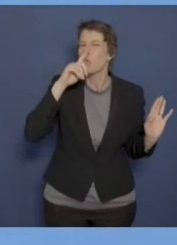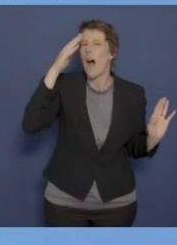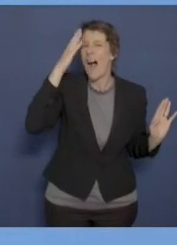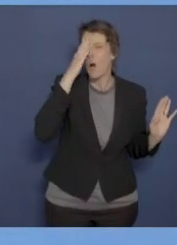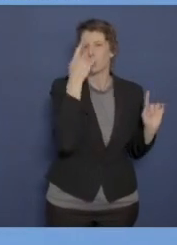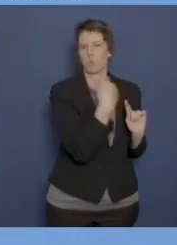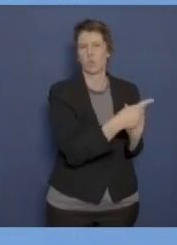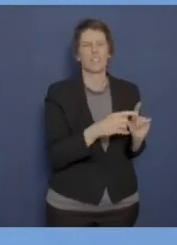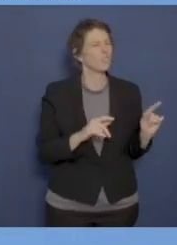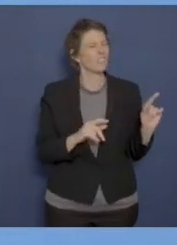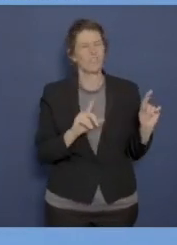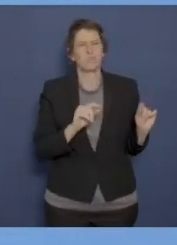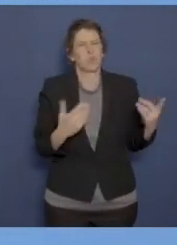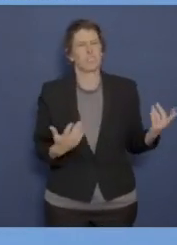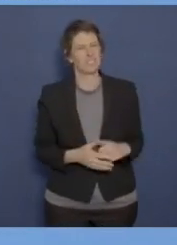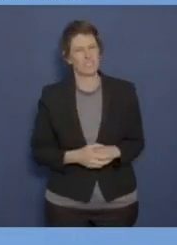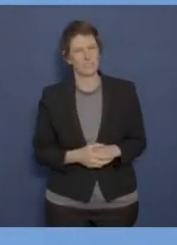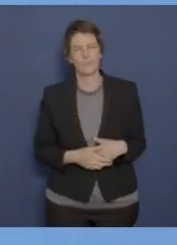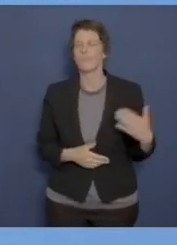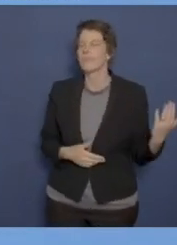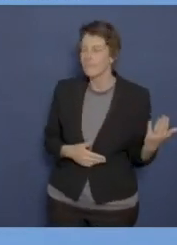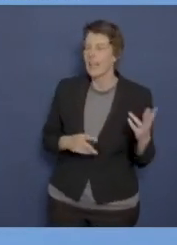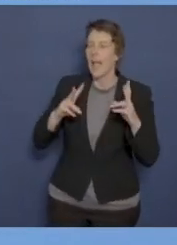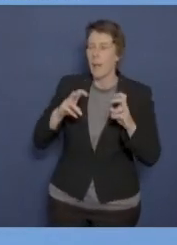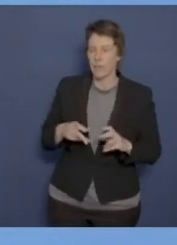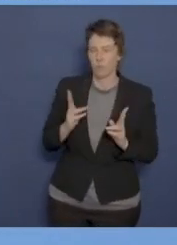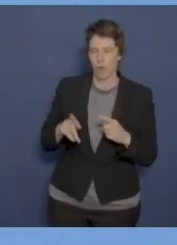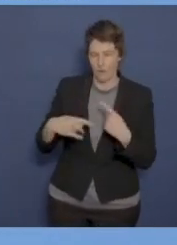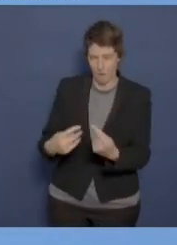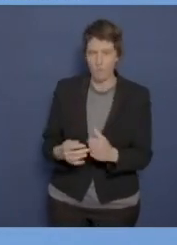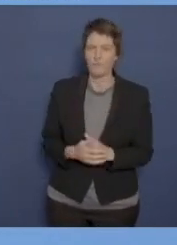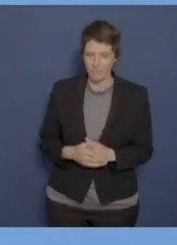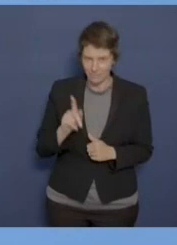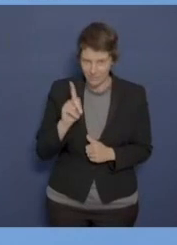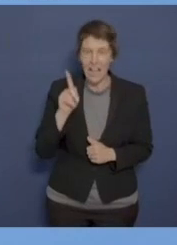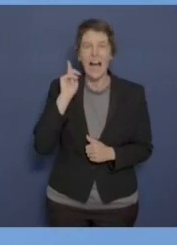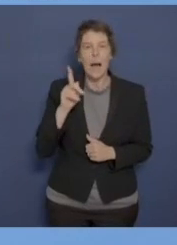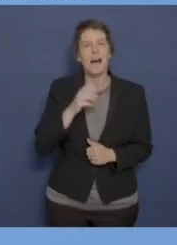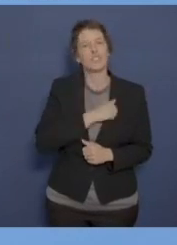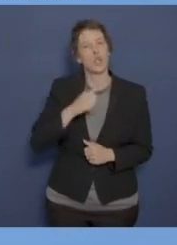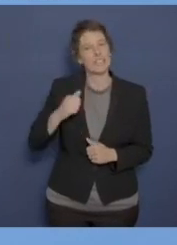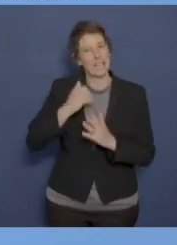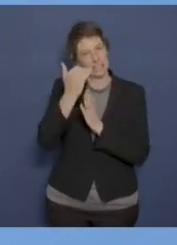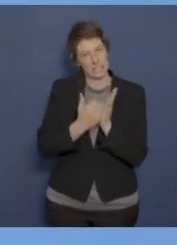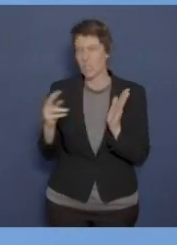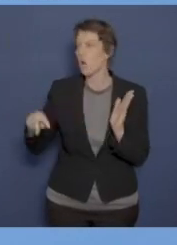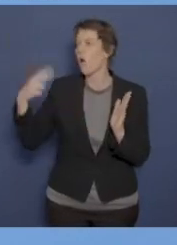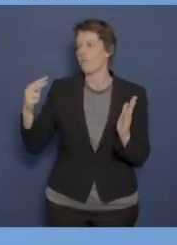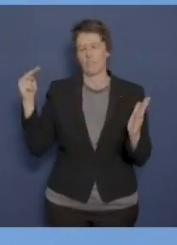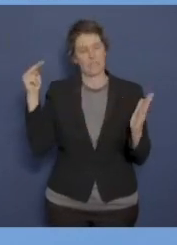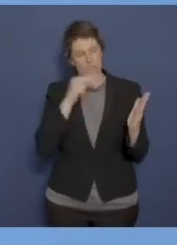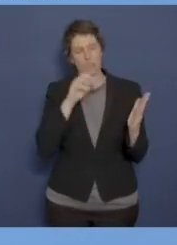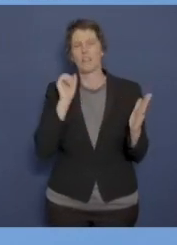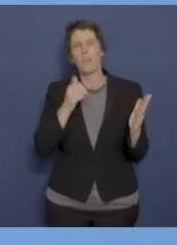Und was ist ein Hauptbeschuldigter? Herr Jung, das sind laufende Ermittlungen. Sie können aber, das Soldatengesetz ist öffentlich einsehbar, gerne mal selbst